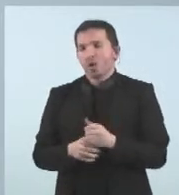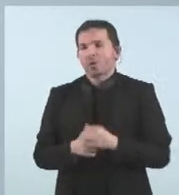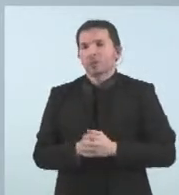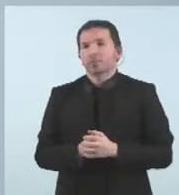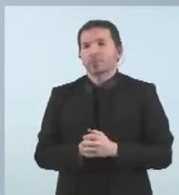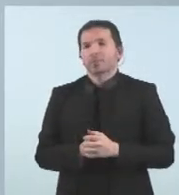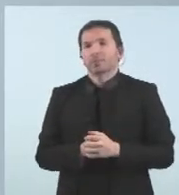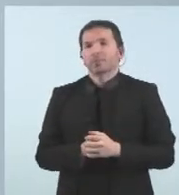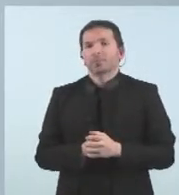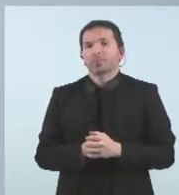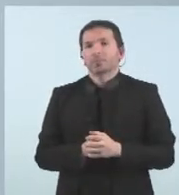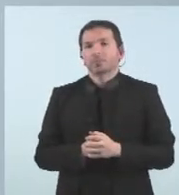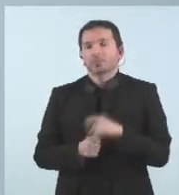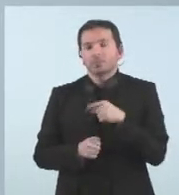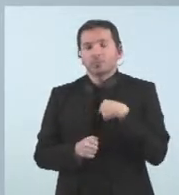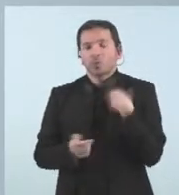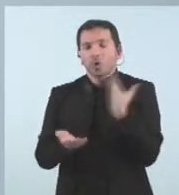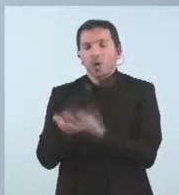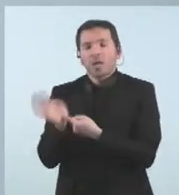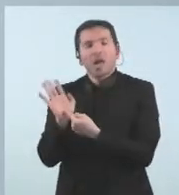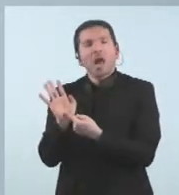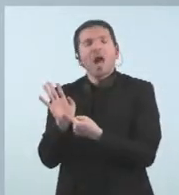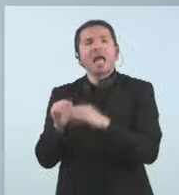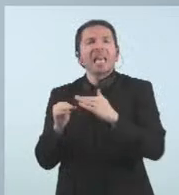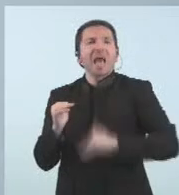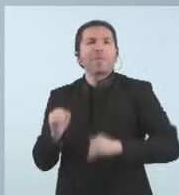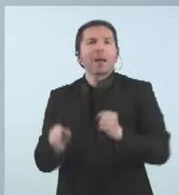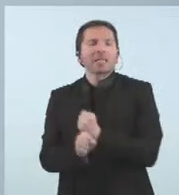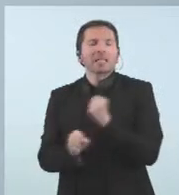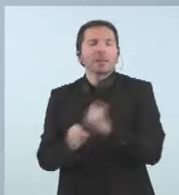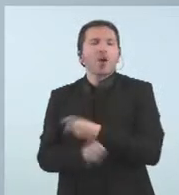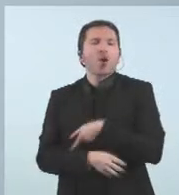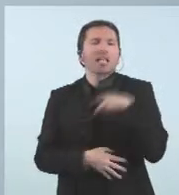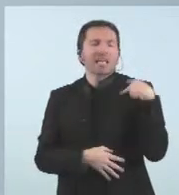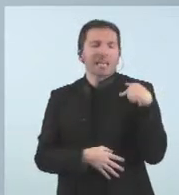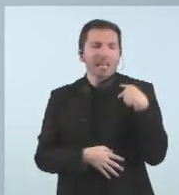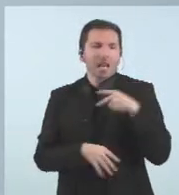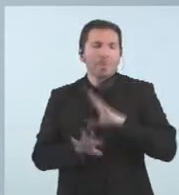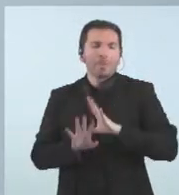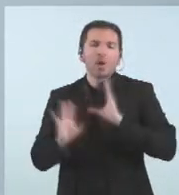porto però no he portat les baixes en general de tots els l'afectació de totes les